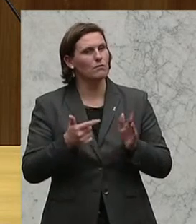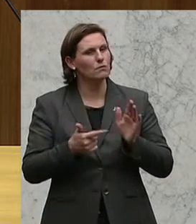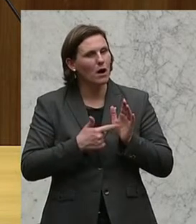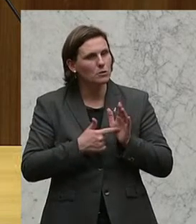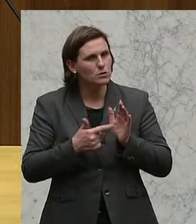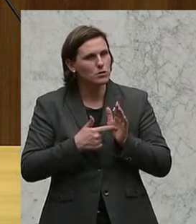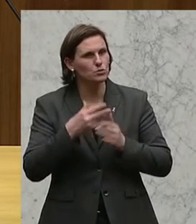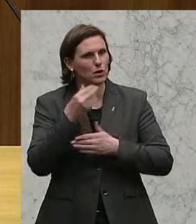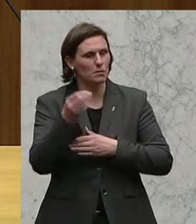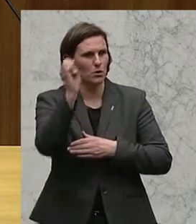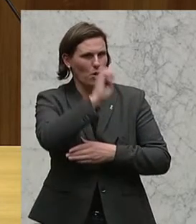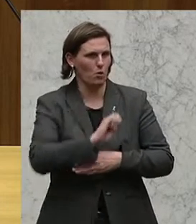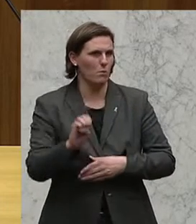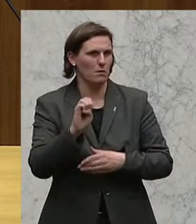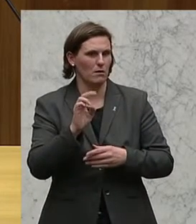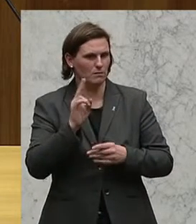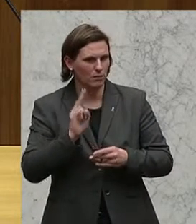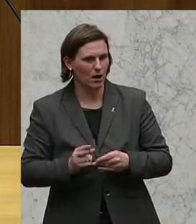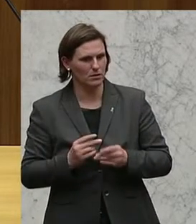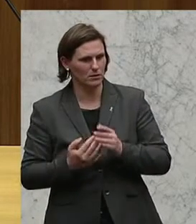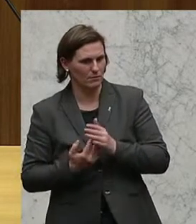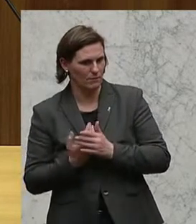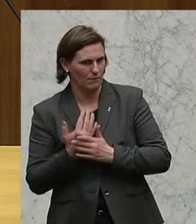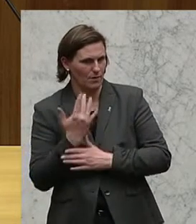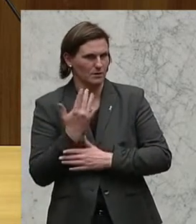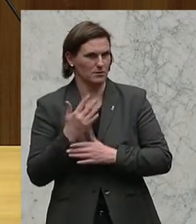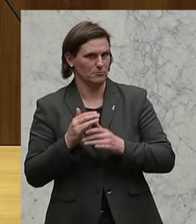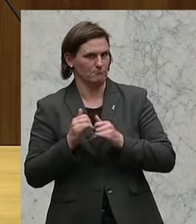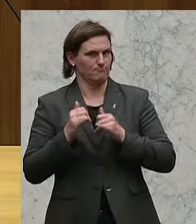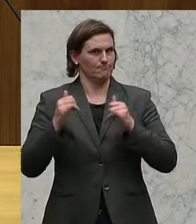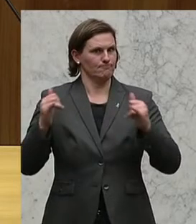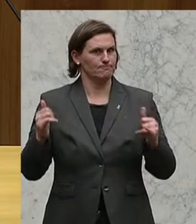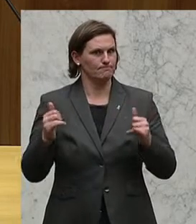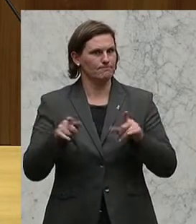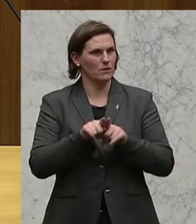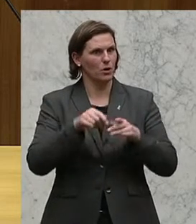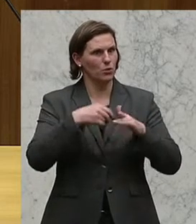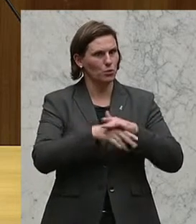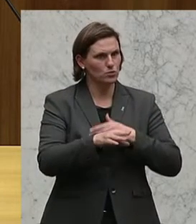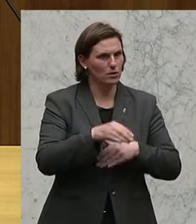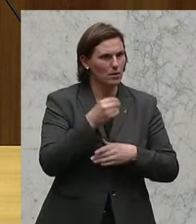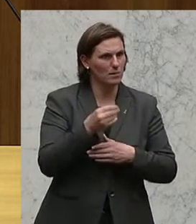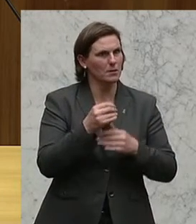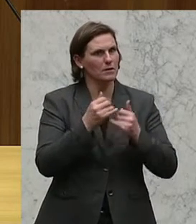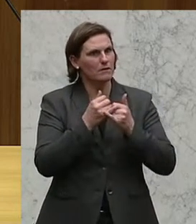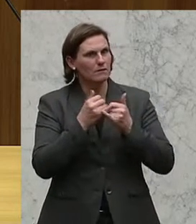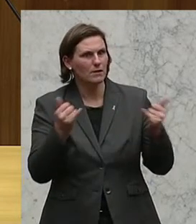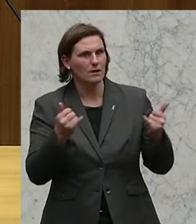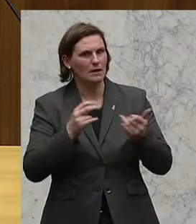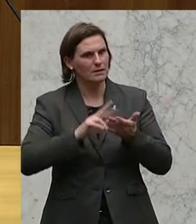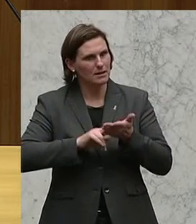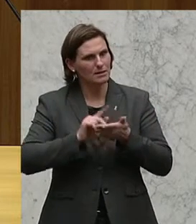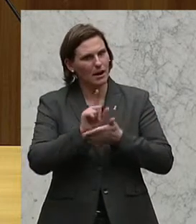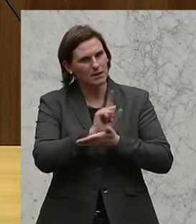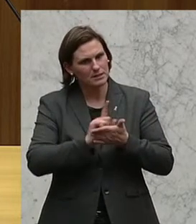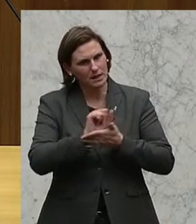um überhaupt in Europa groß zu werden. Und es geht auch darum, etablierte Unternehmen in ein digitales Zeitalter